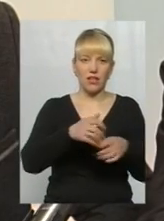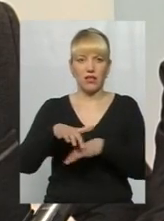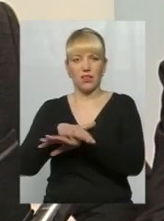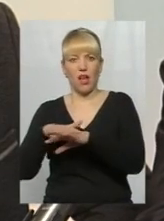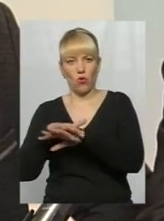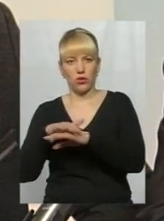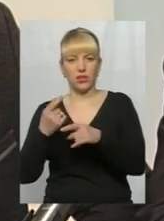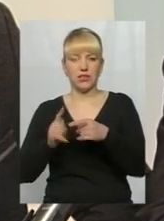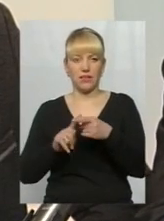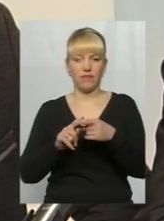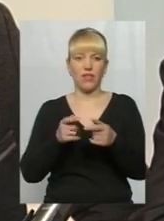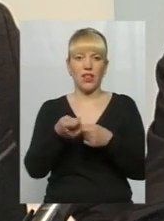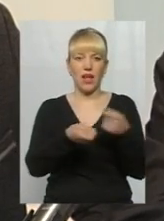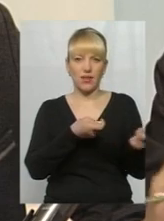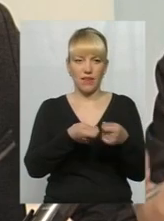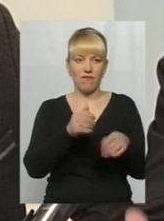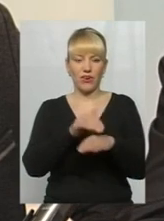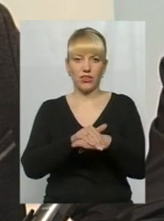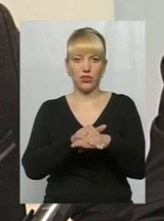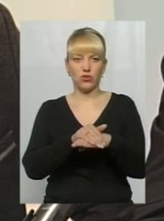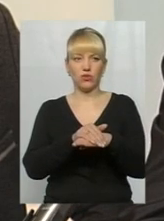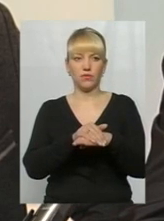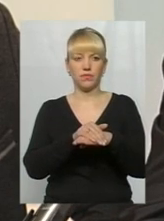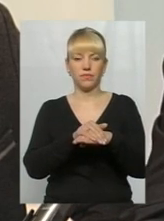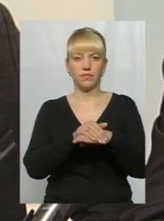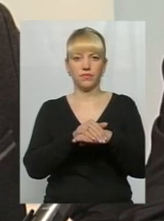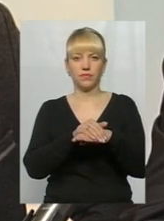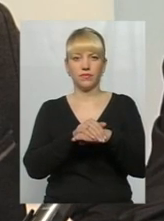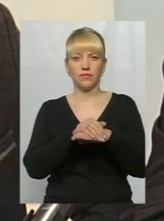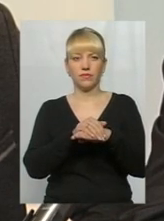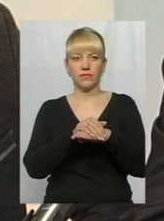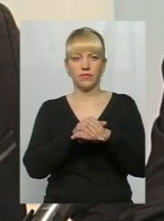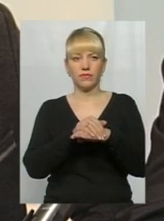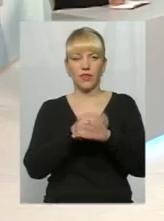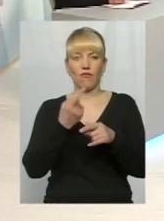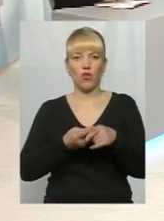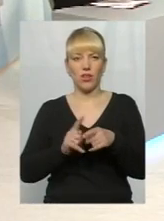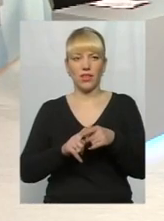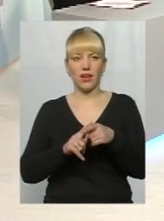фактично, вона